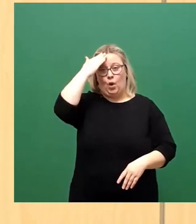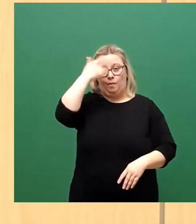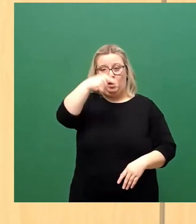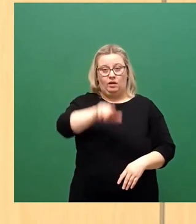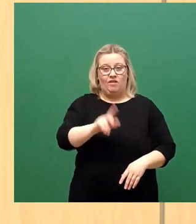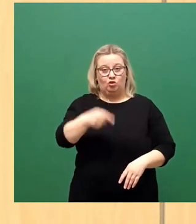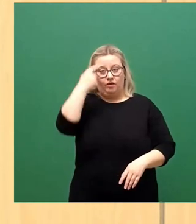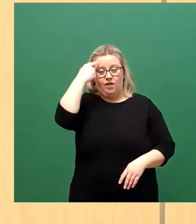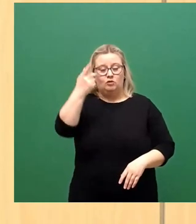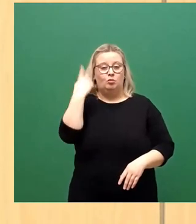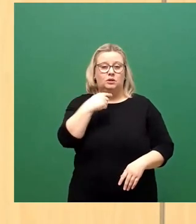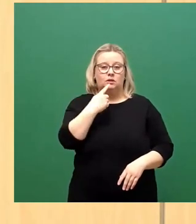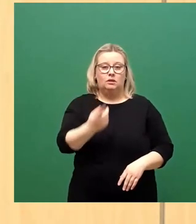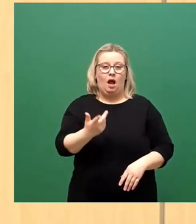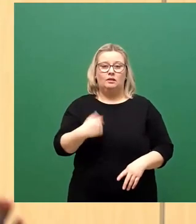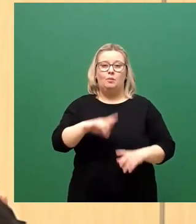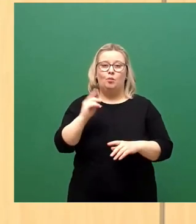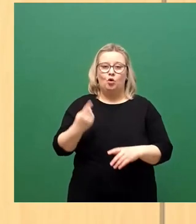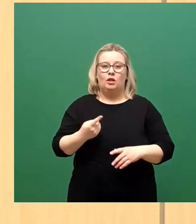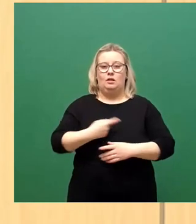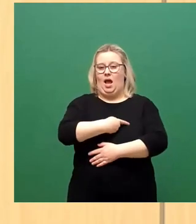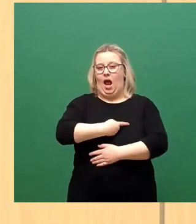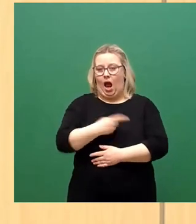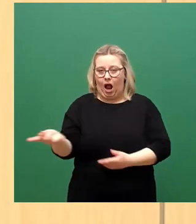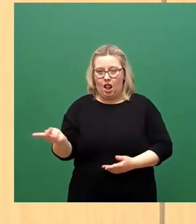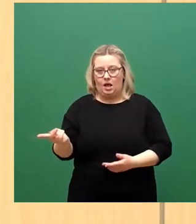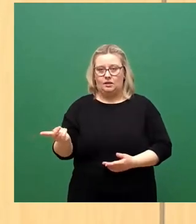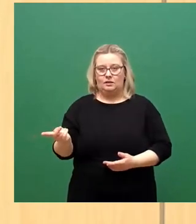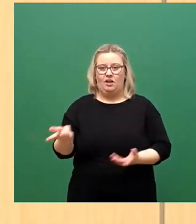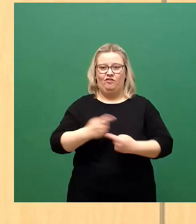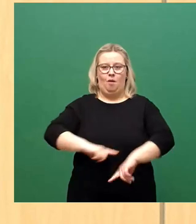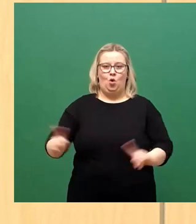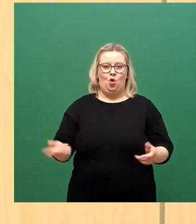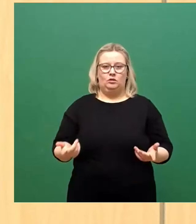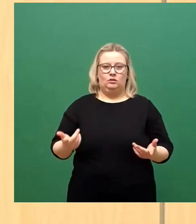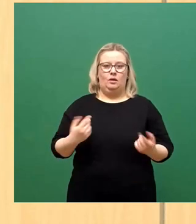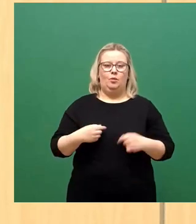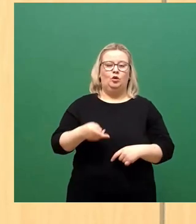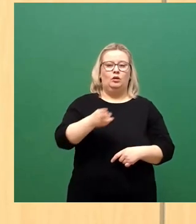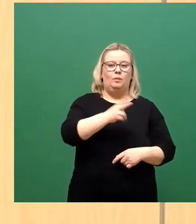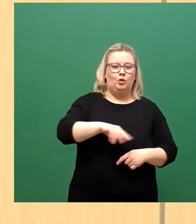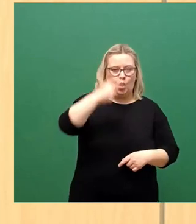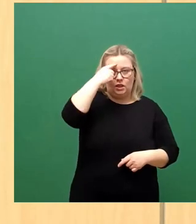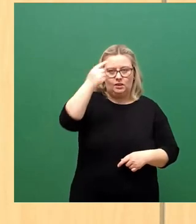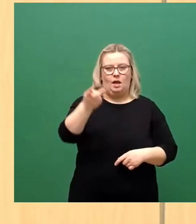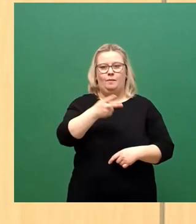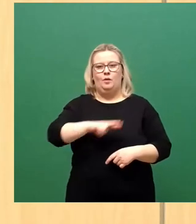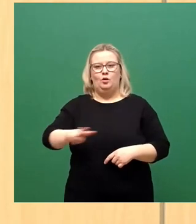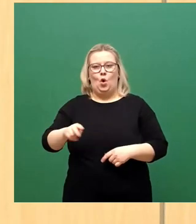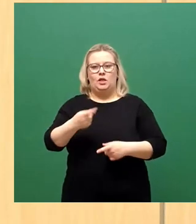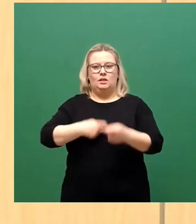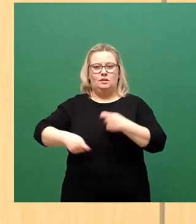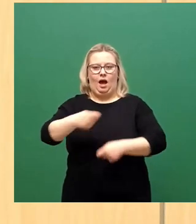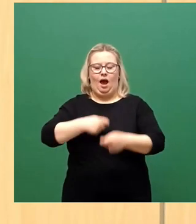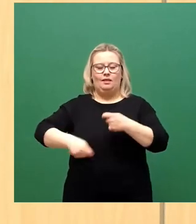sprach davon, dass einfach alles untersagt ist. Betreutes Denken, betreutes Handeln, das ist der Kern